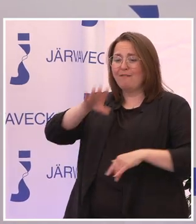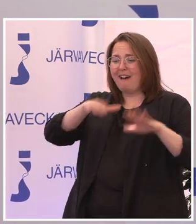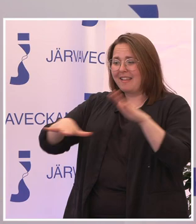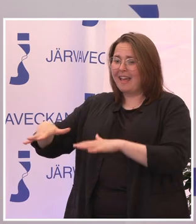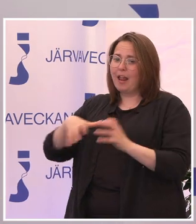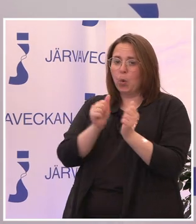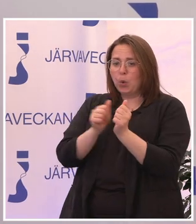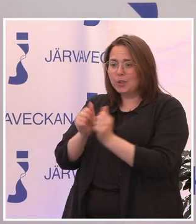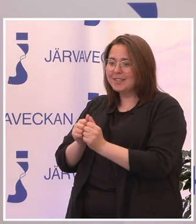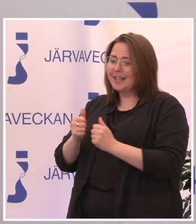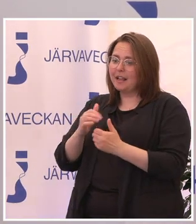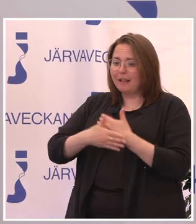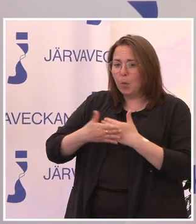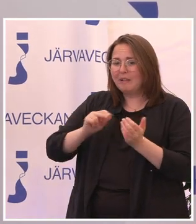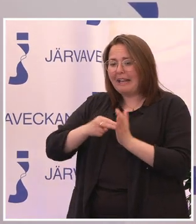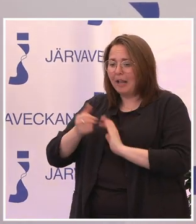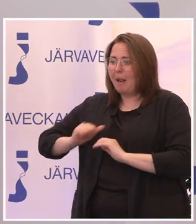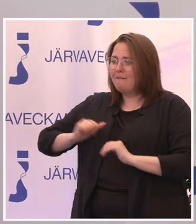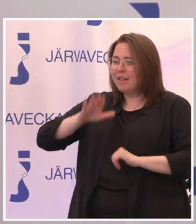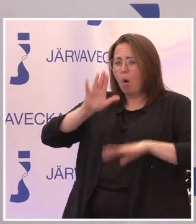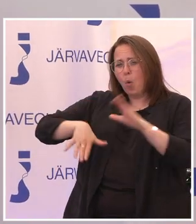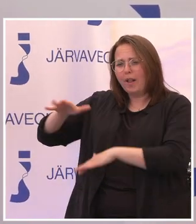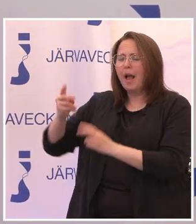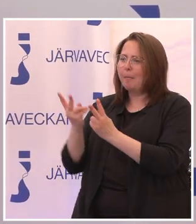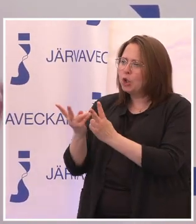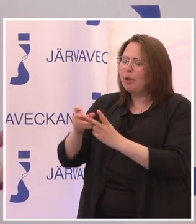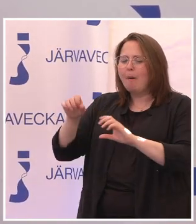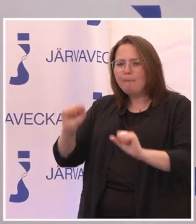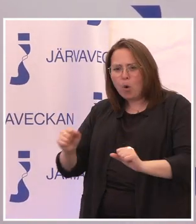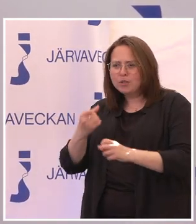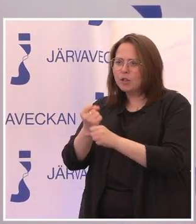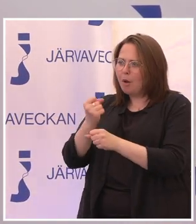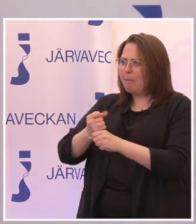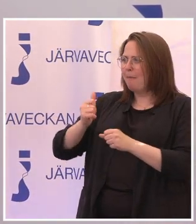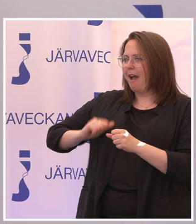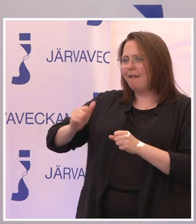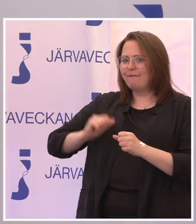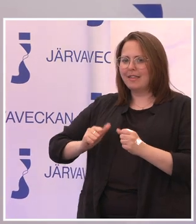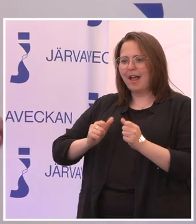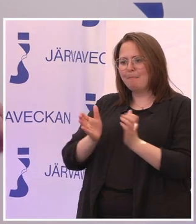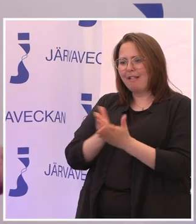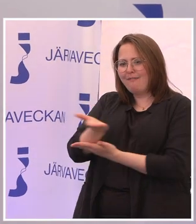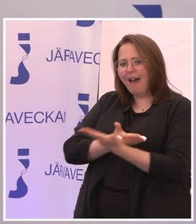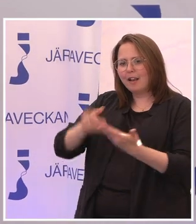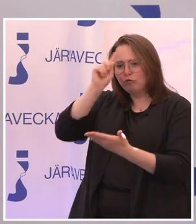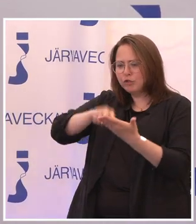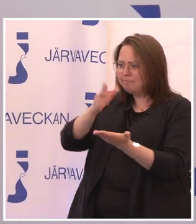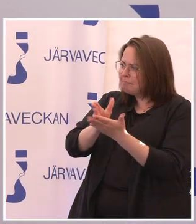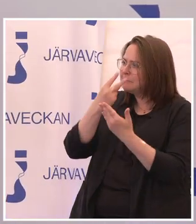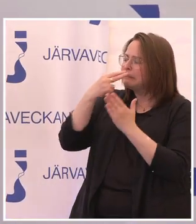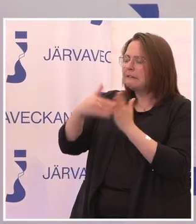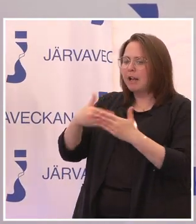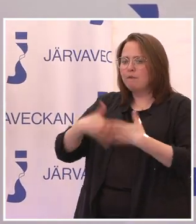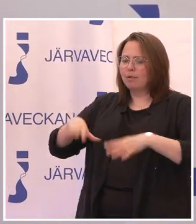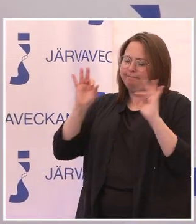använder är olika och sådana där saker. Så man måste liksom jobba med användarmedverkan för att faktiskt säkerställa att det